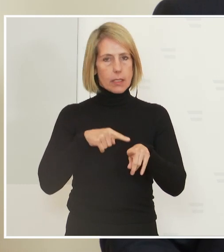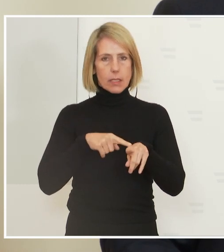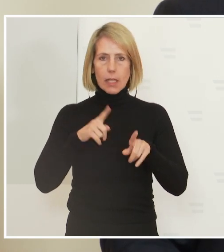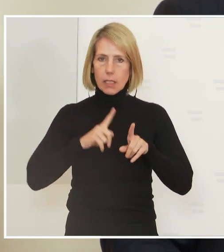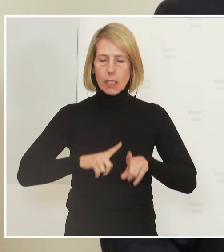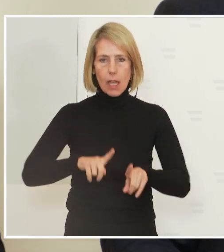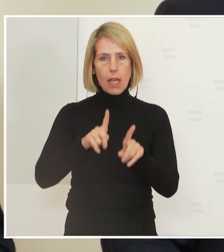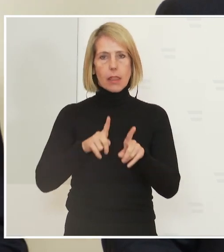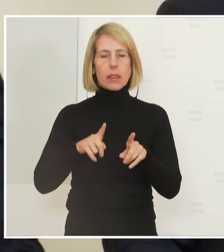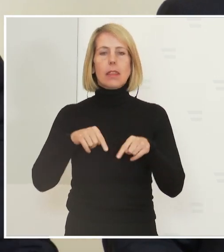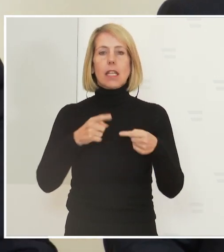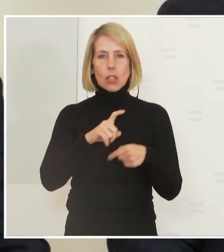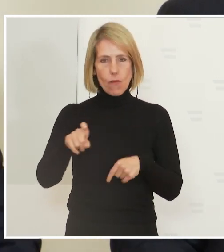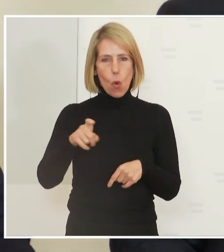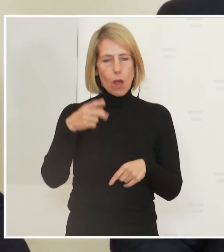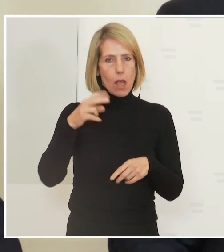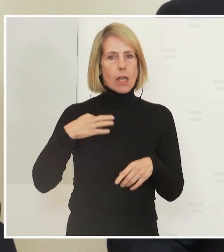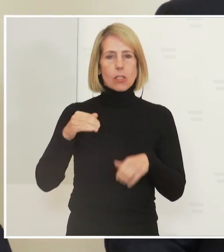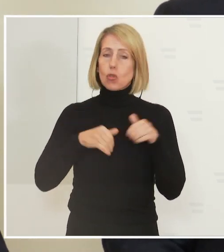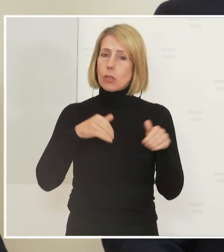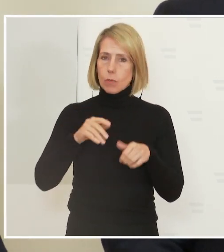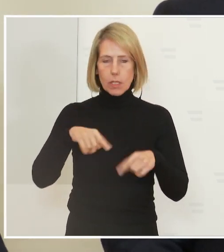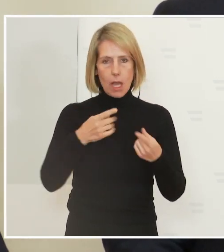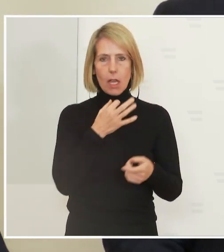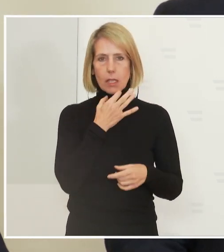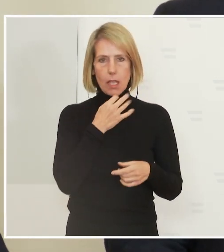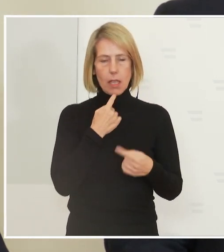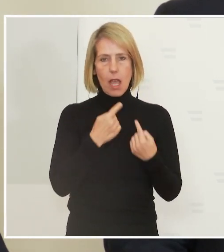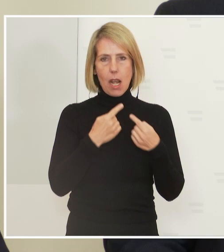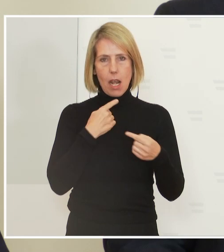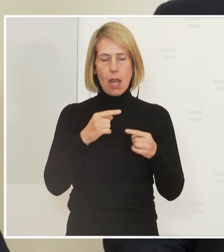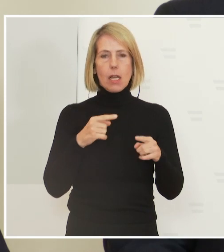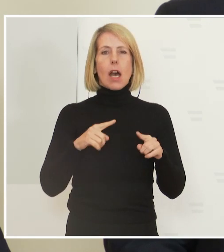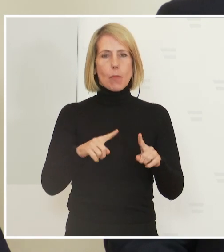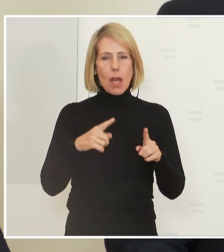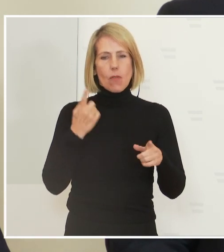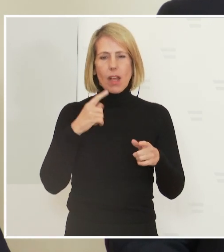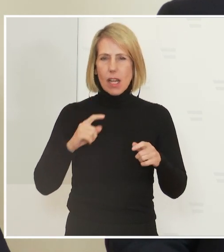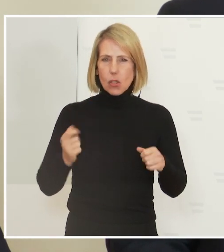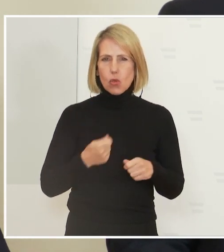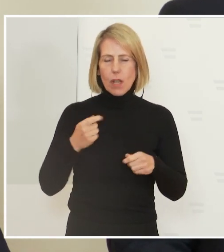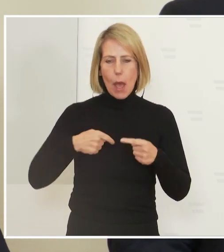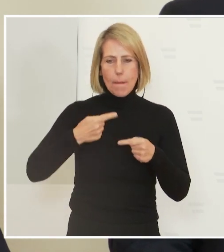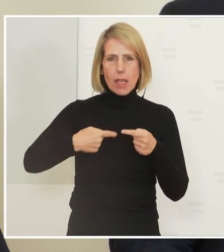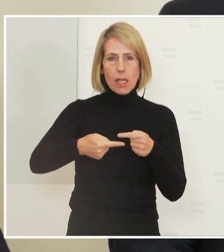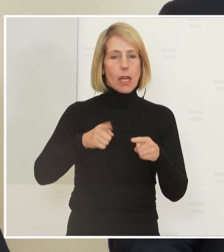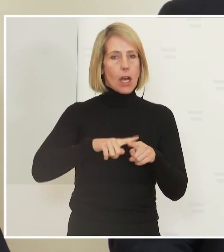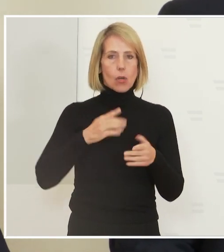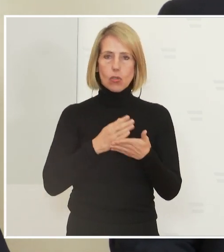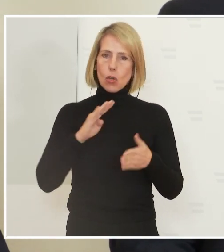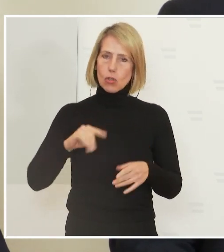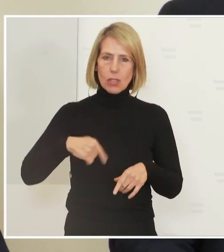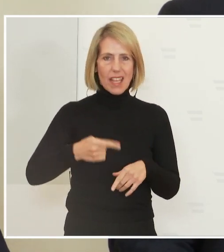kommende Woche. Der Gesundheitsminister wird noch Details bekannt geben und angesichts der Dynamik nun auch die nächste Stufe